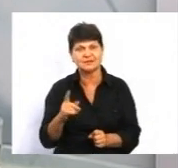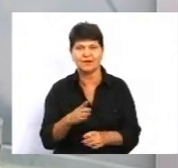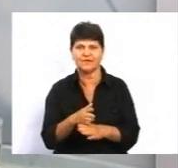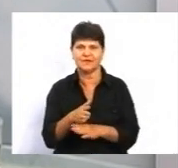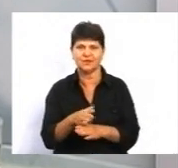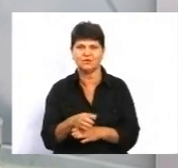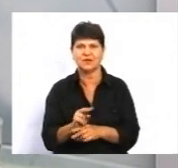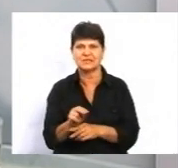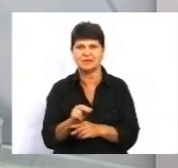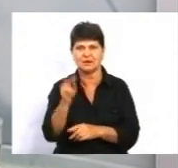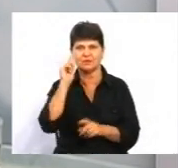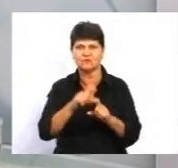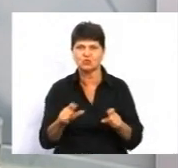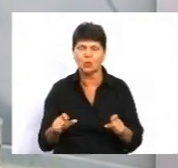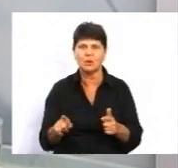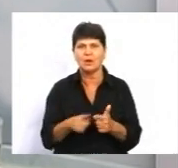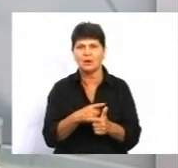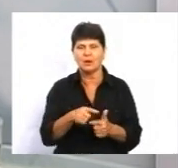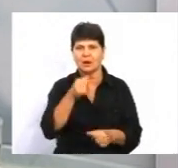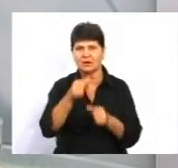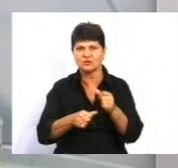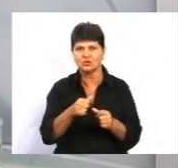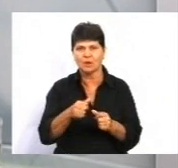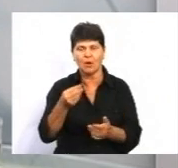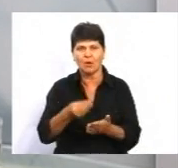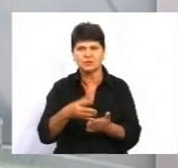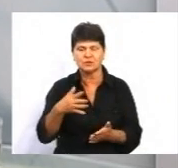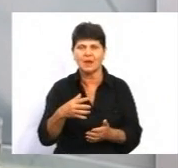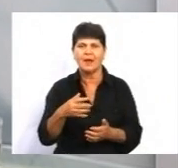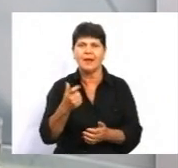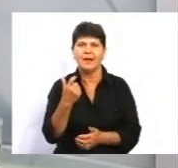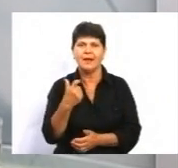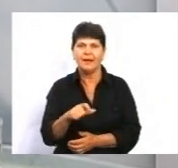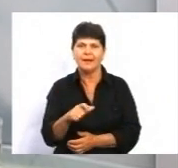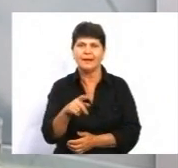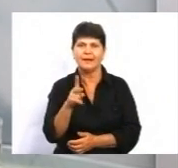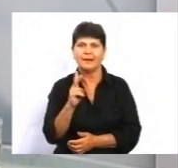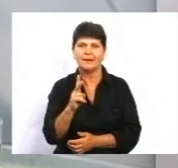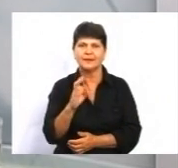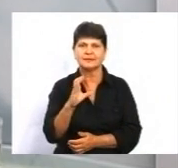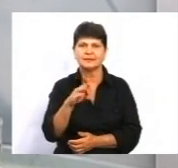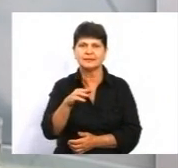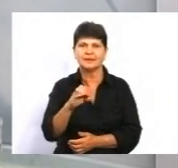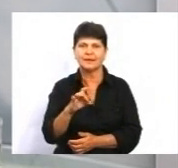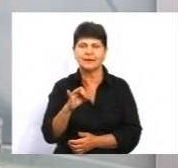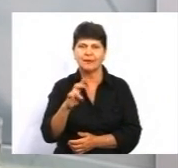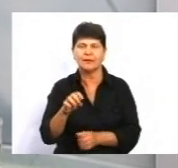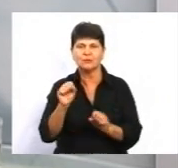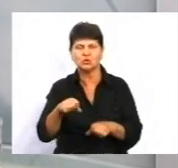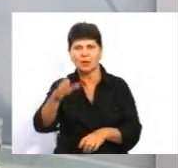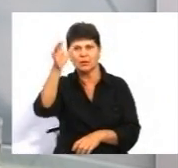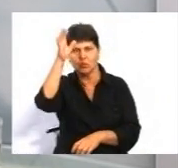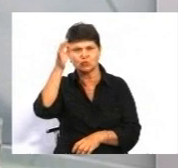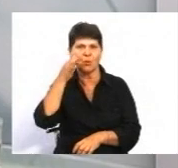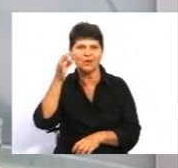заняття у школі чи скласти річне оцінювання. Екстернат, зокрема, орієнтований на учнів, які опанували або можуть опанувати один чи декілька